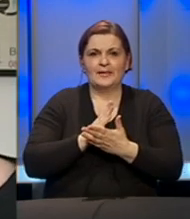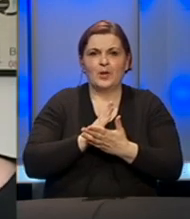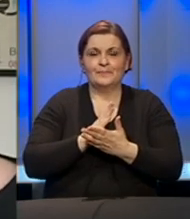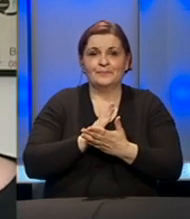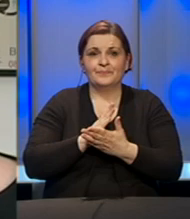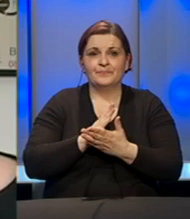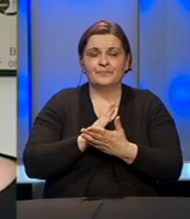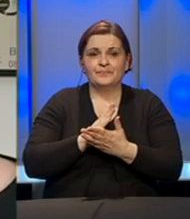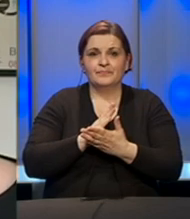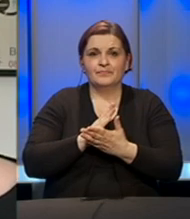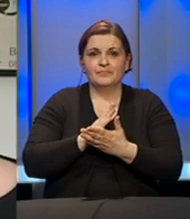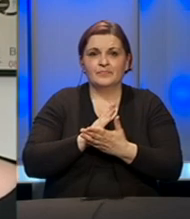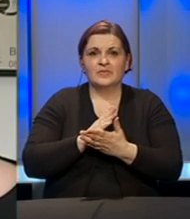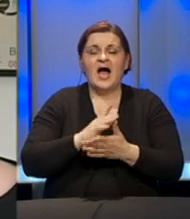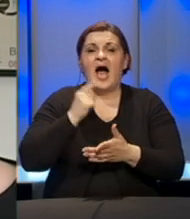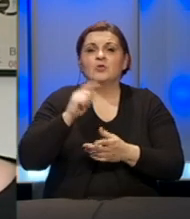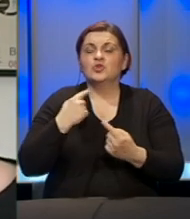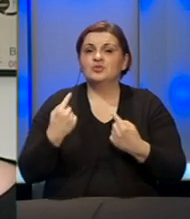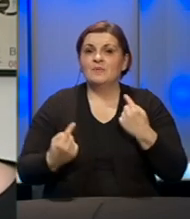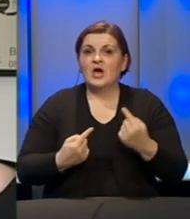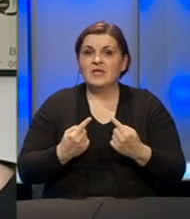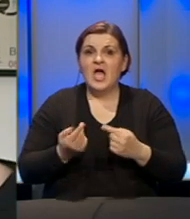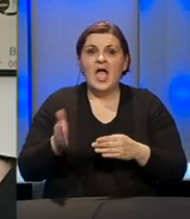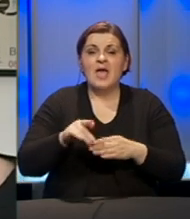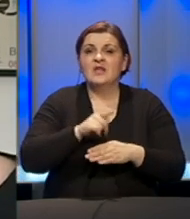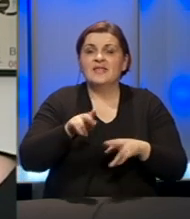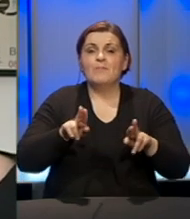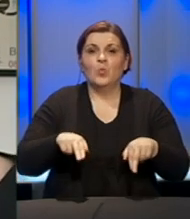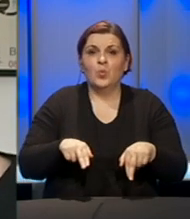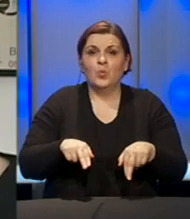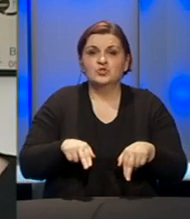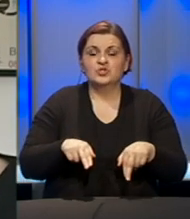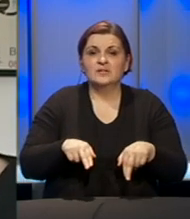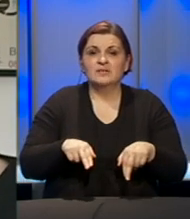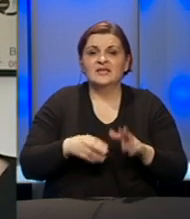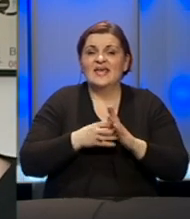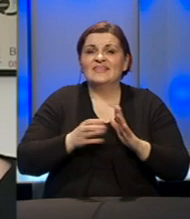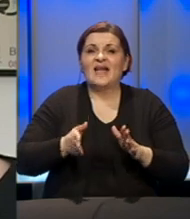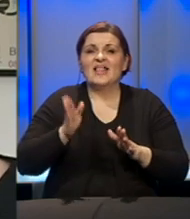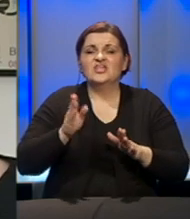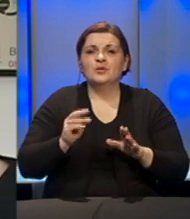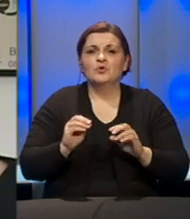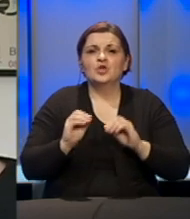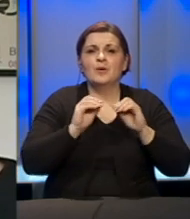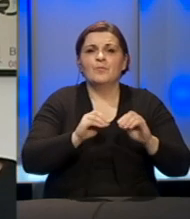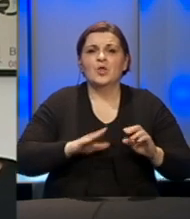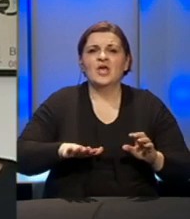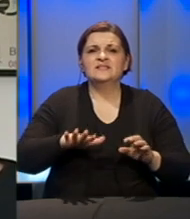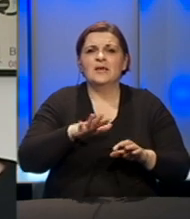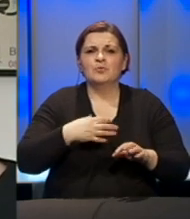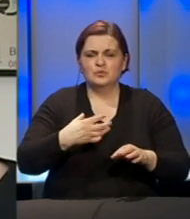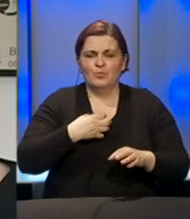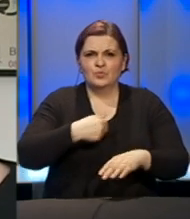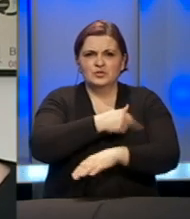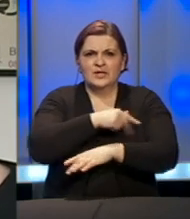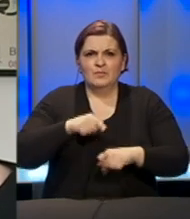ako dođemo do situacije da popunimo te kapacitete, dalje ćemo ići na popunjavanje područja pločne bomce